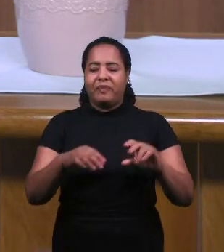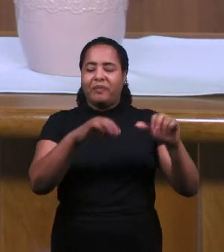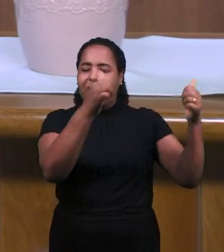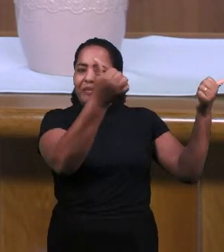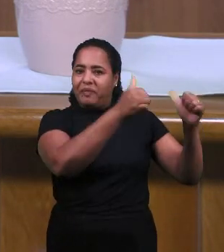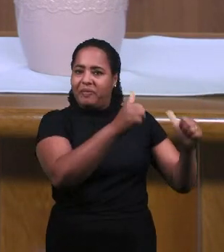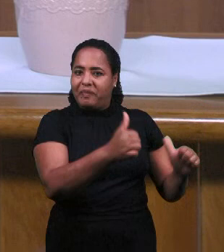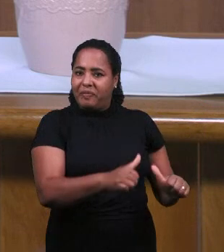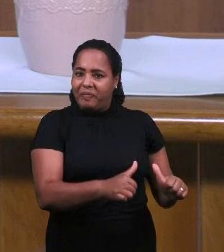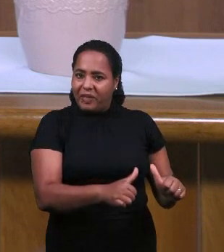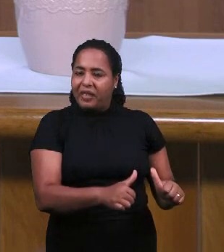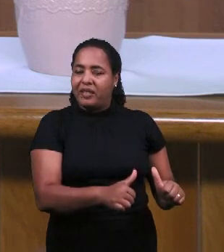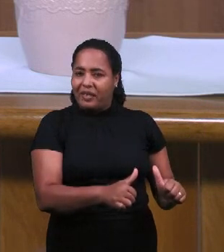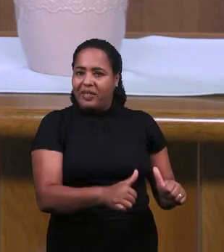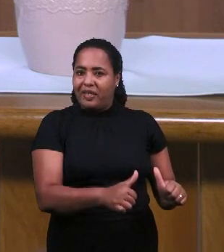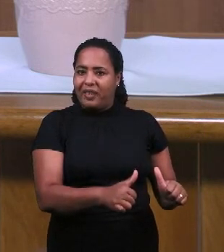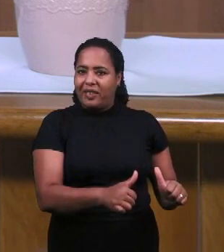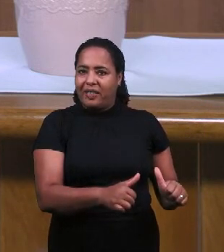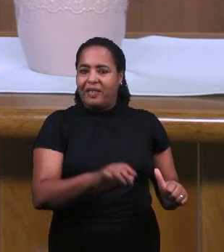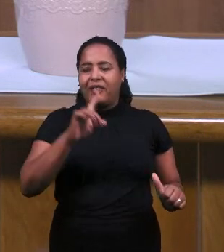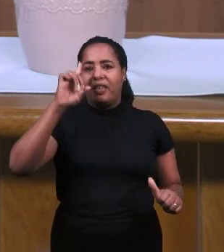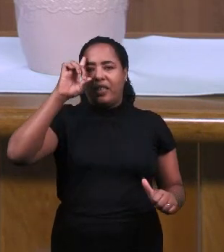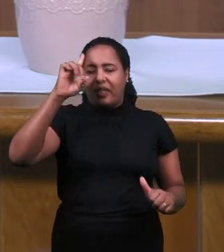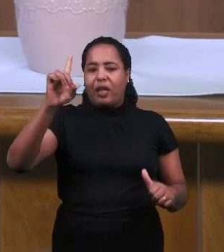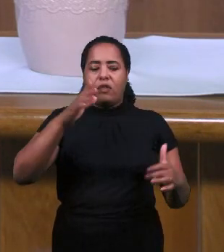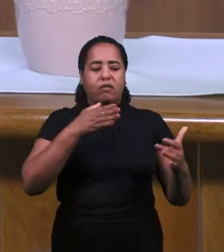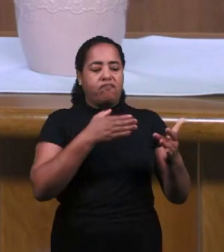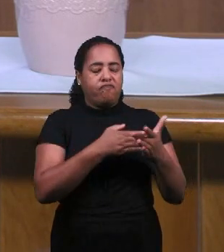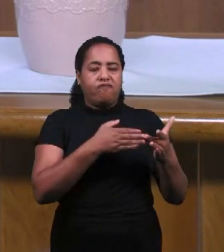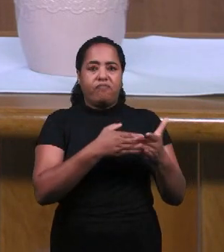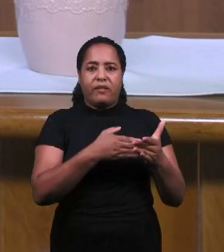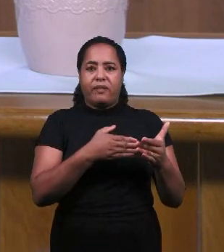Чтобы Идолопоклонство Закончилось